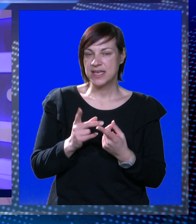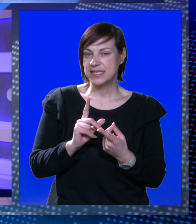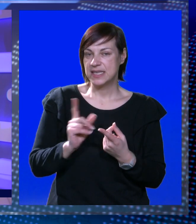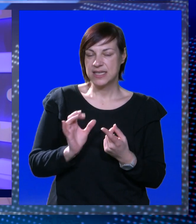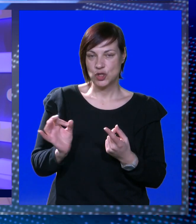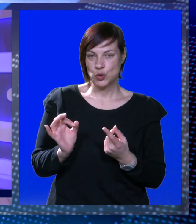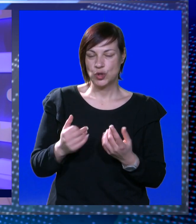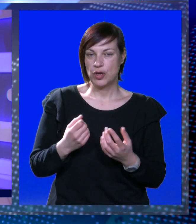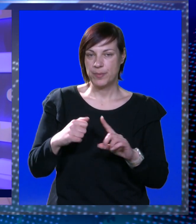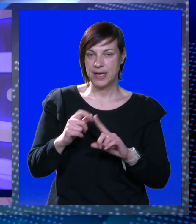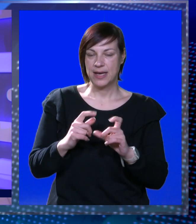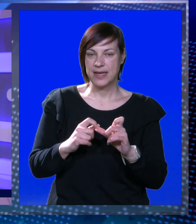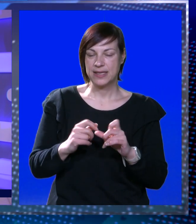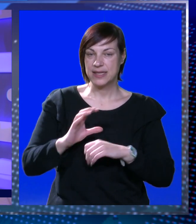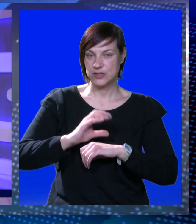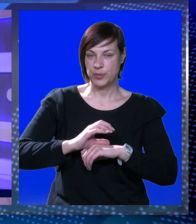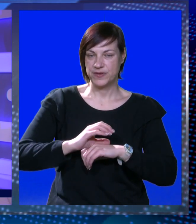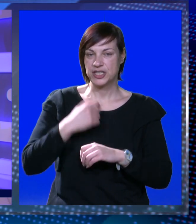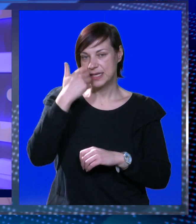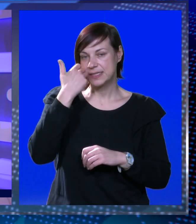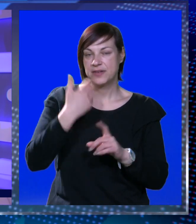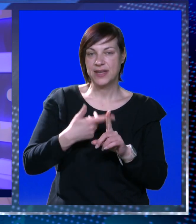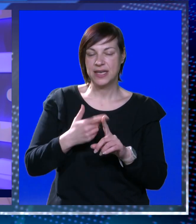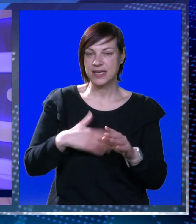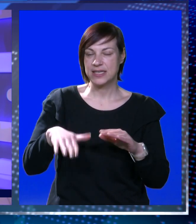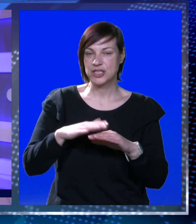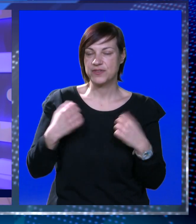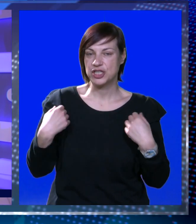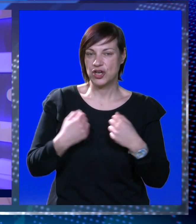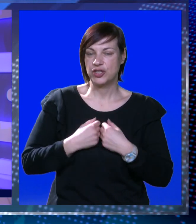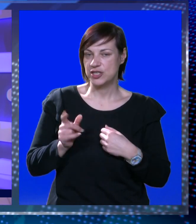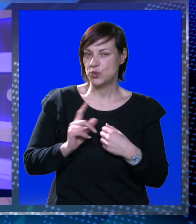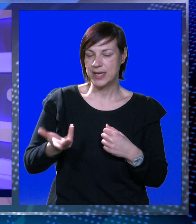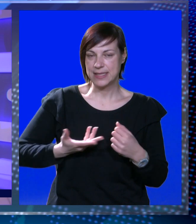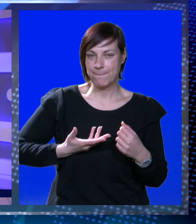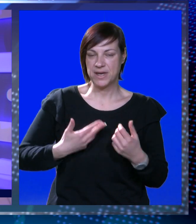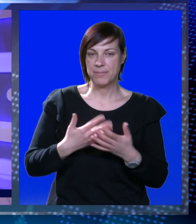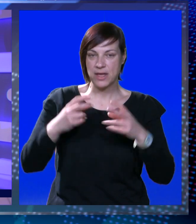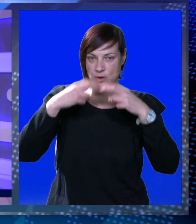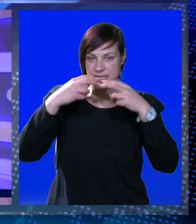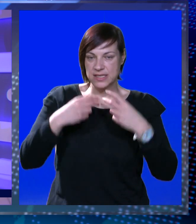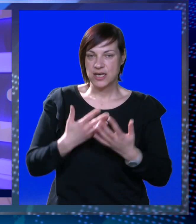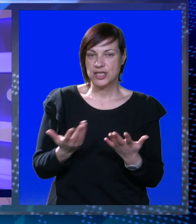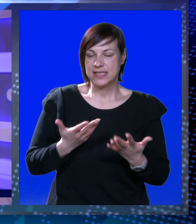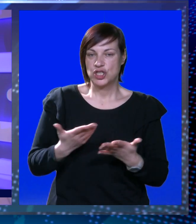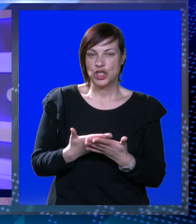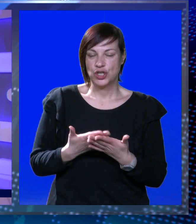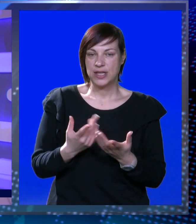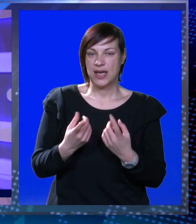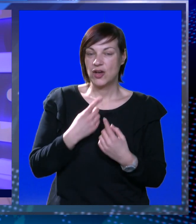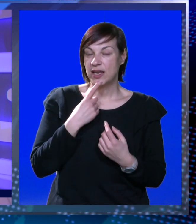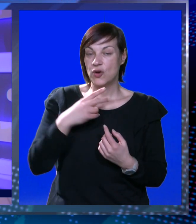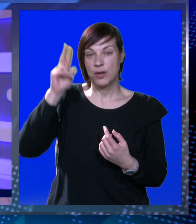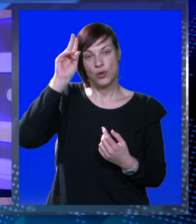Na vijesti nisu tako dobre. Karitas Dubrovačke biskupije i Crveni križ više odjeću ne zaprimaju. Istražili smo zašto je to